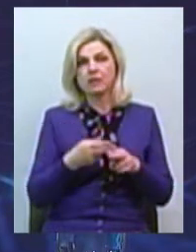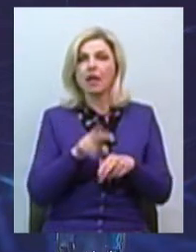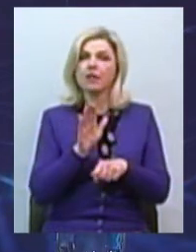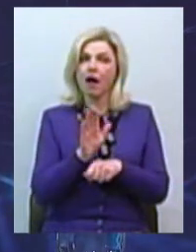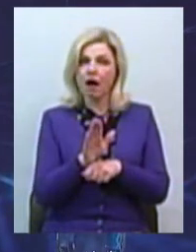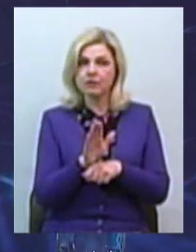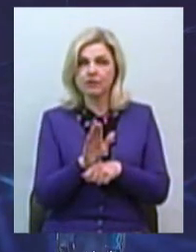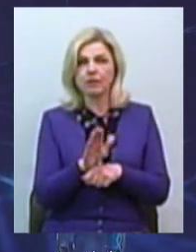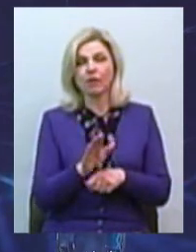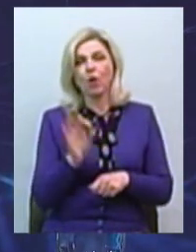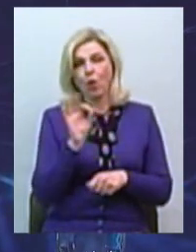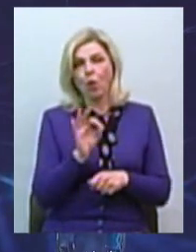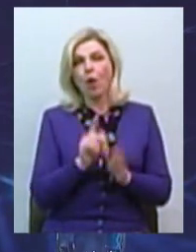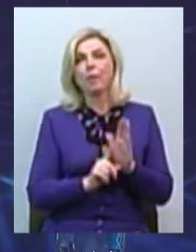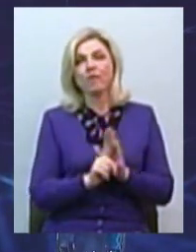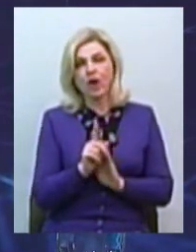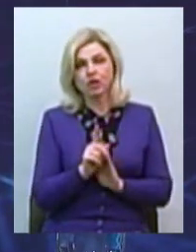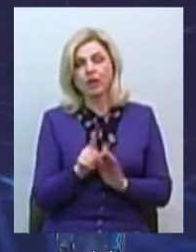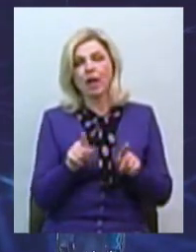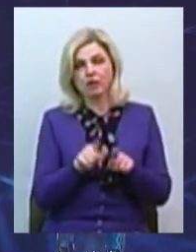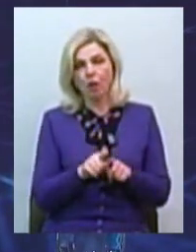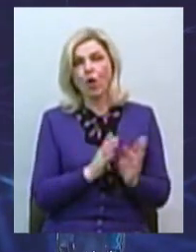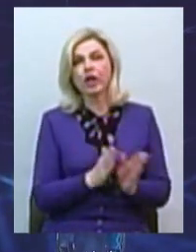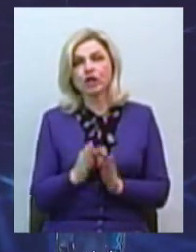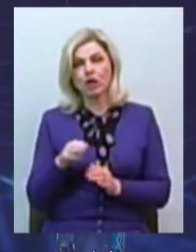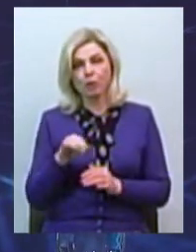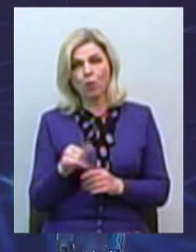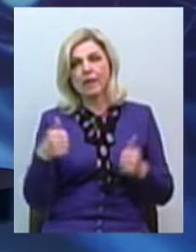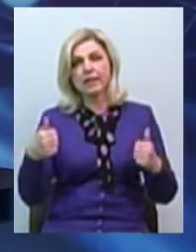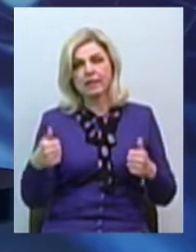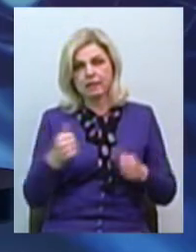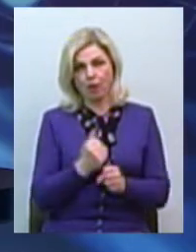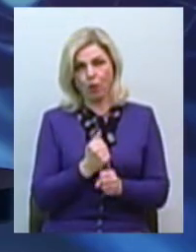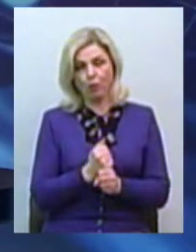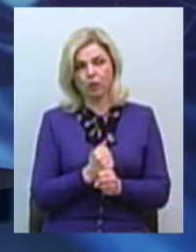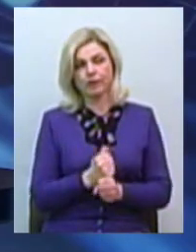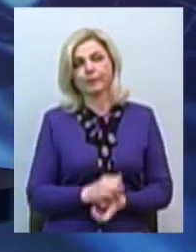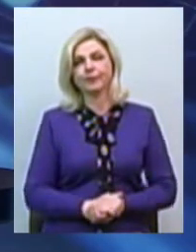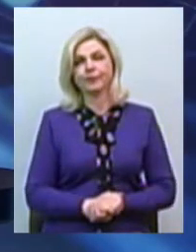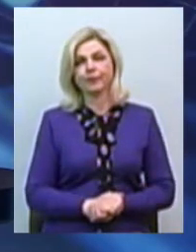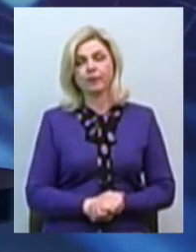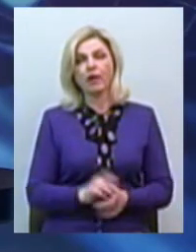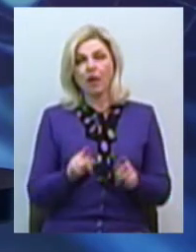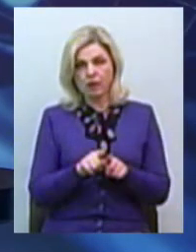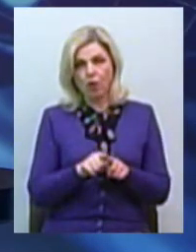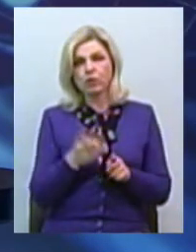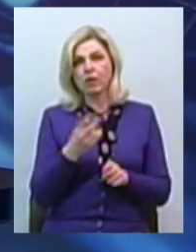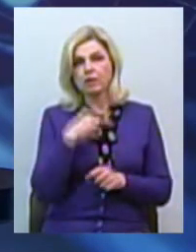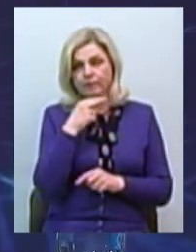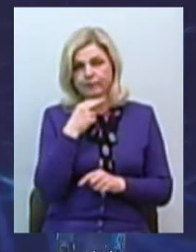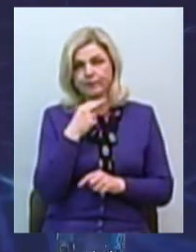про запровадження такого режиму дистанційної роботи. Також слід звернути увагу, що